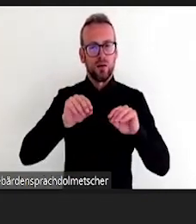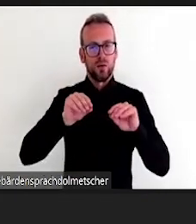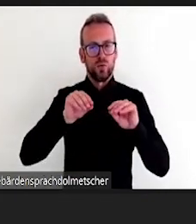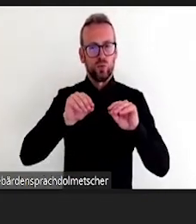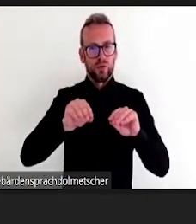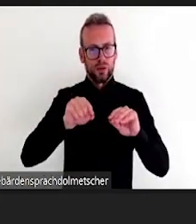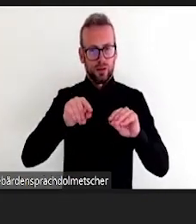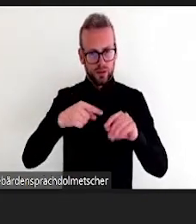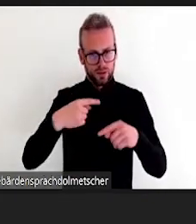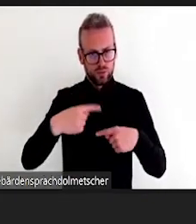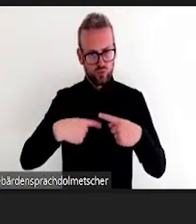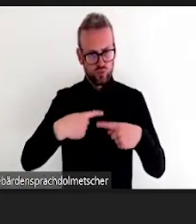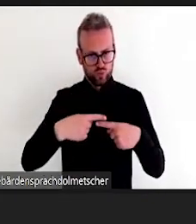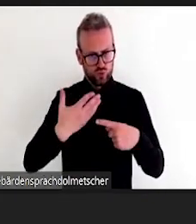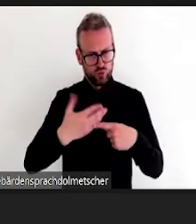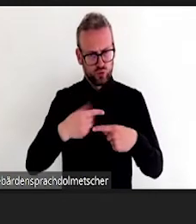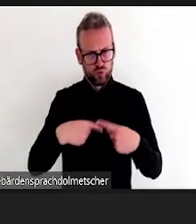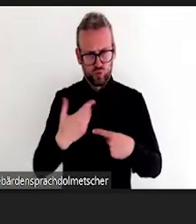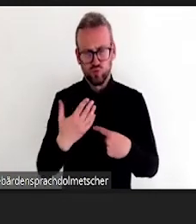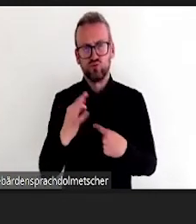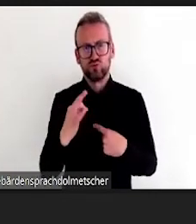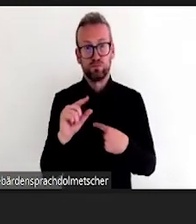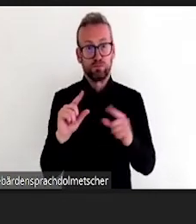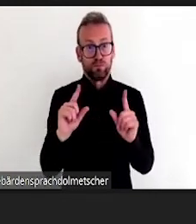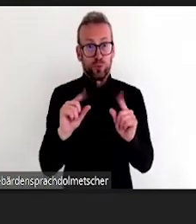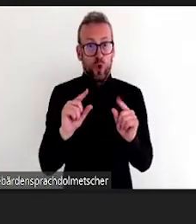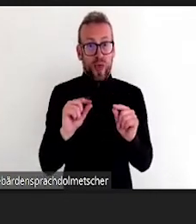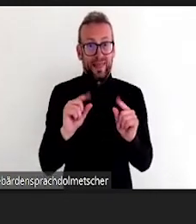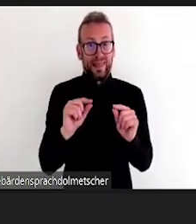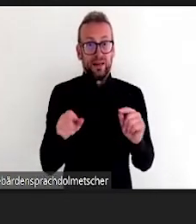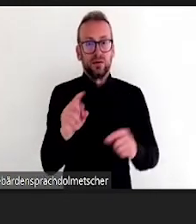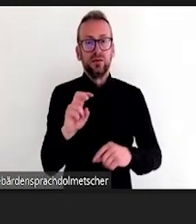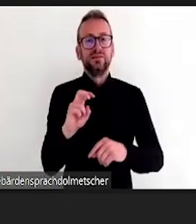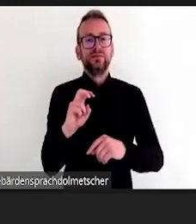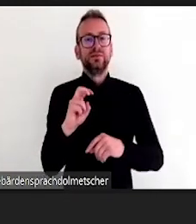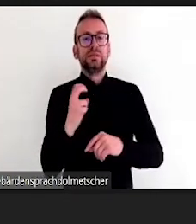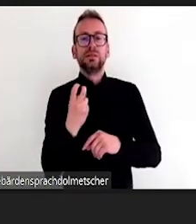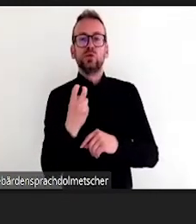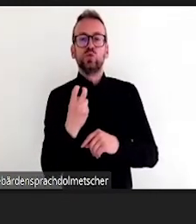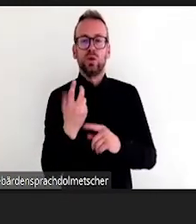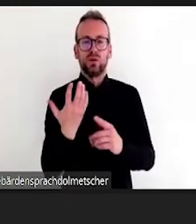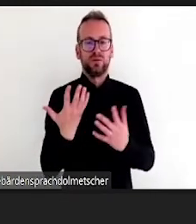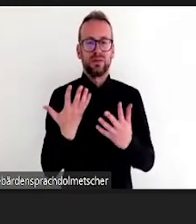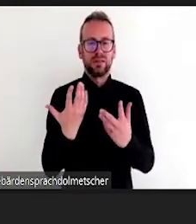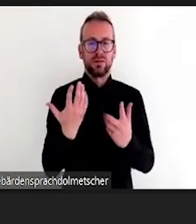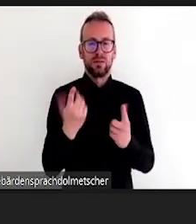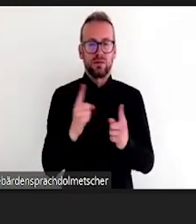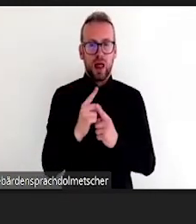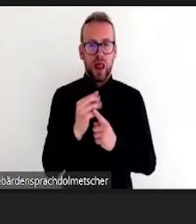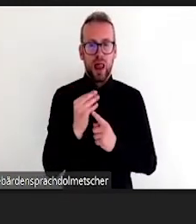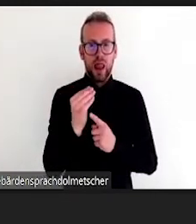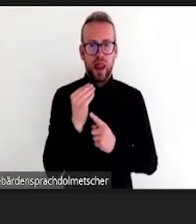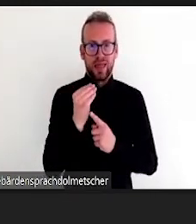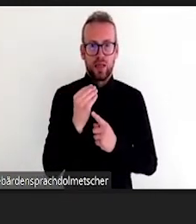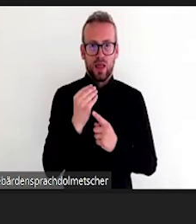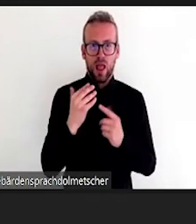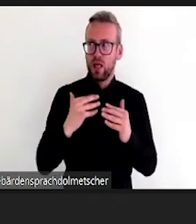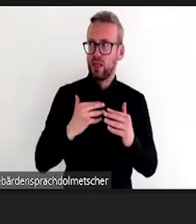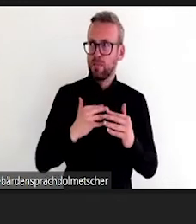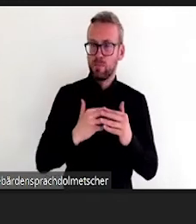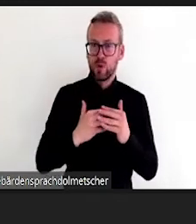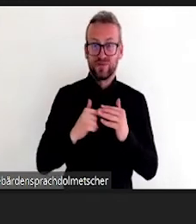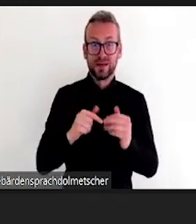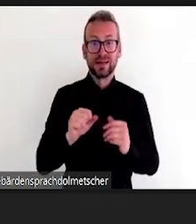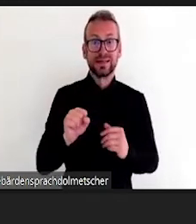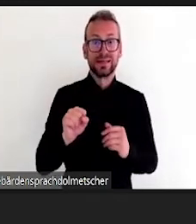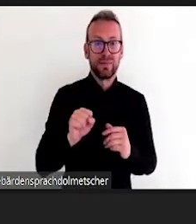Modellen wiederfinden, mit denen wir vielleicht schon länger arbeiten. Ich glaube, ganz populär ist das Universal Design for Learning. Da